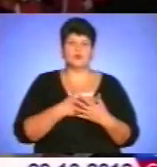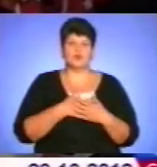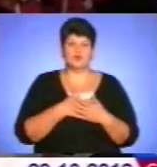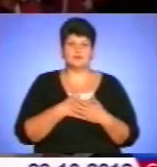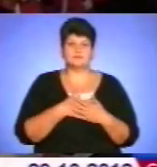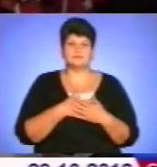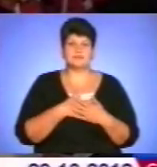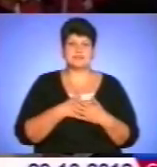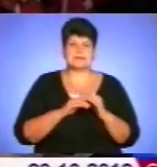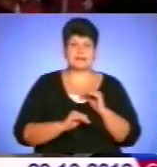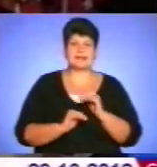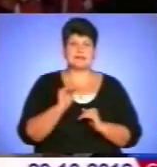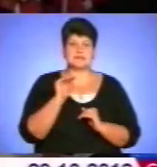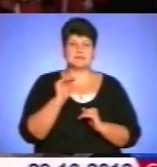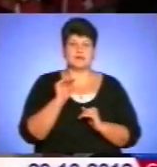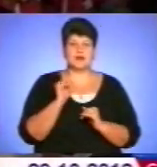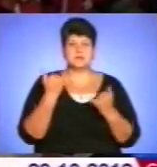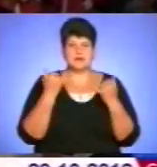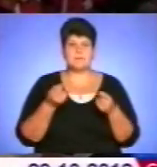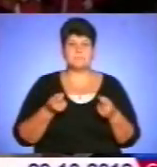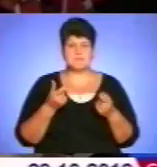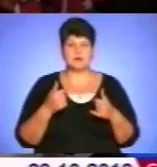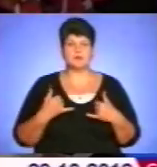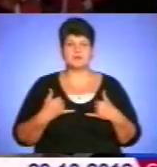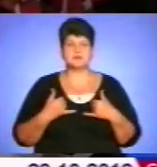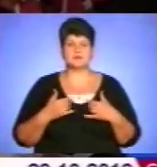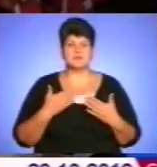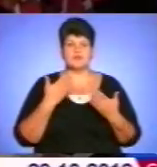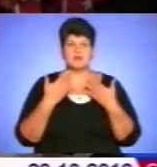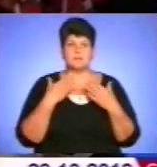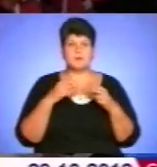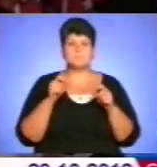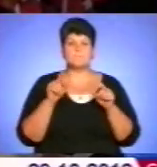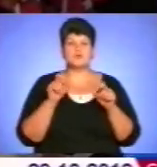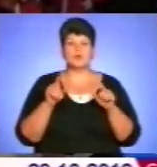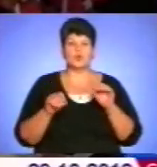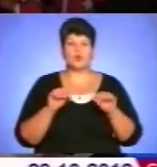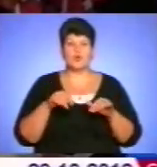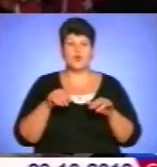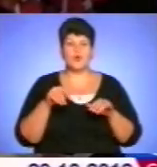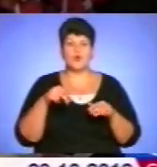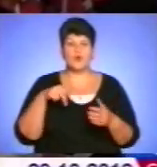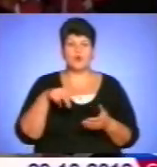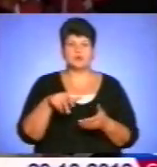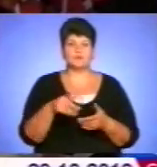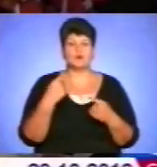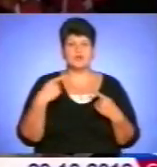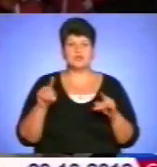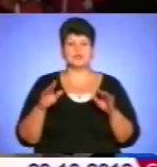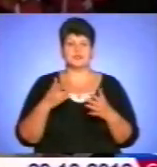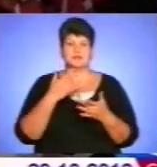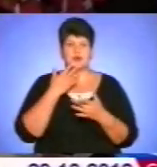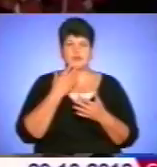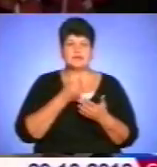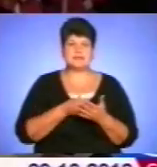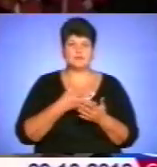А потім зараз мало ми звертаємось, ми по золоту ходимо. Інші народи дуже цінять свої класичні